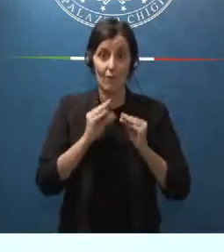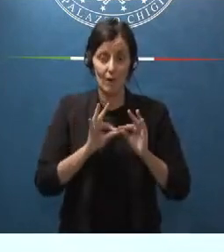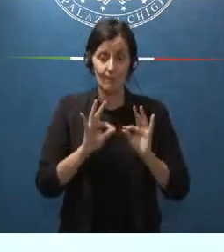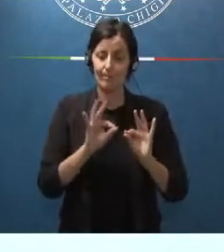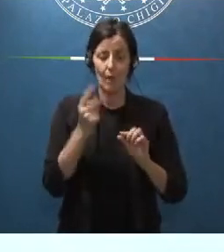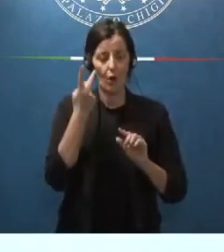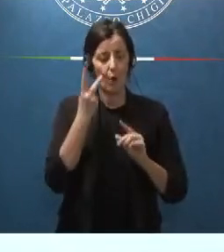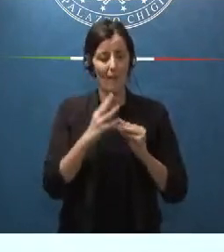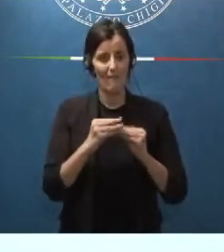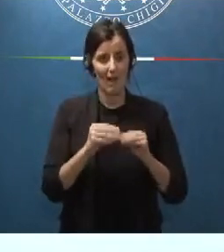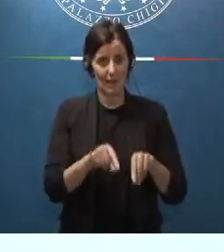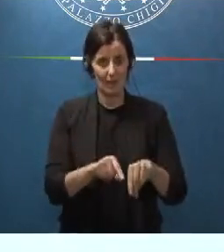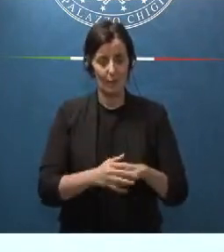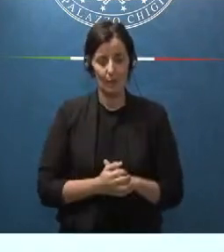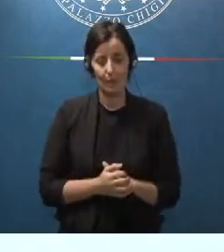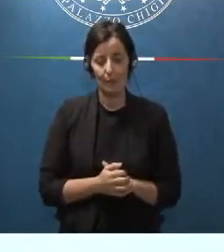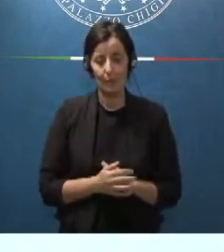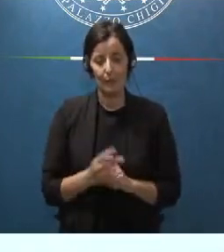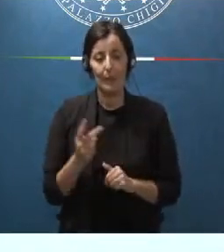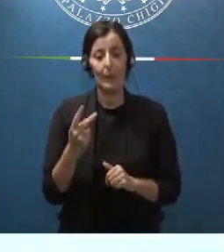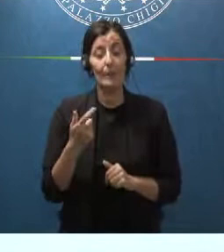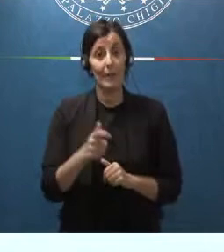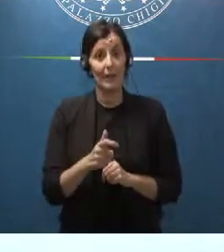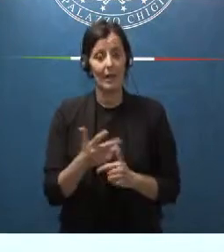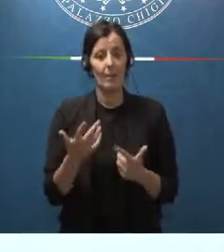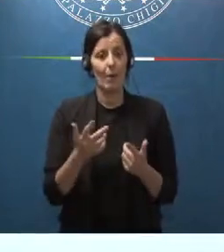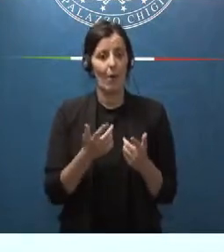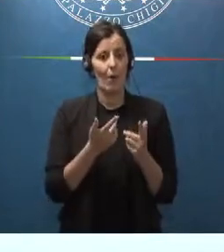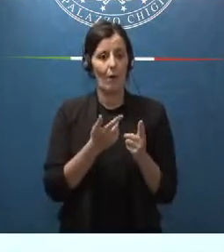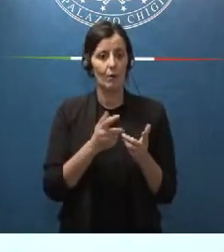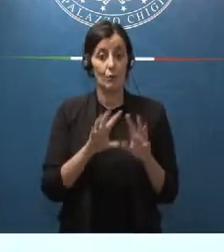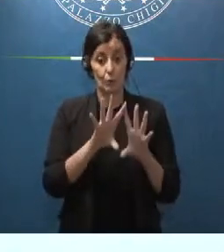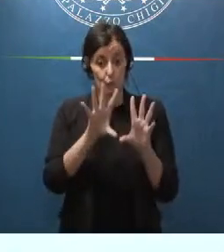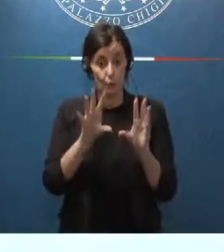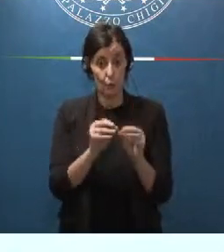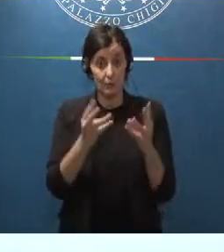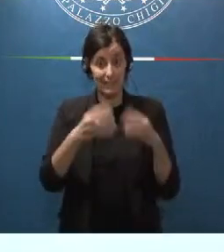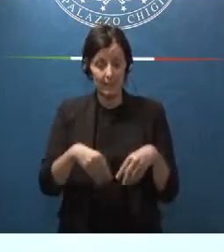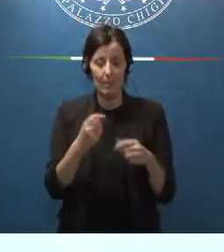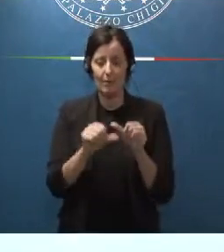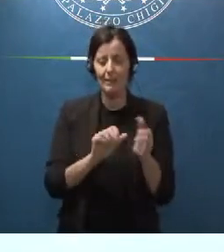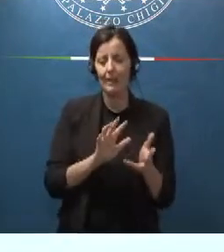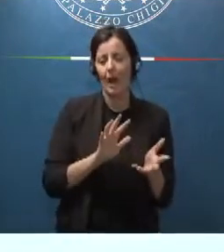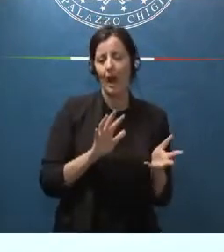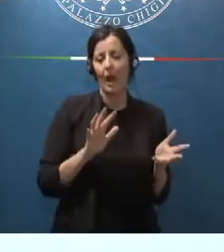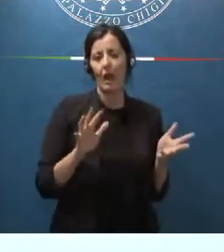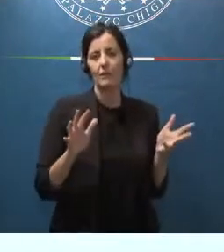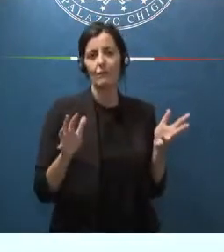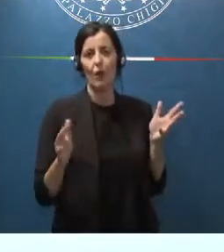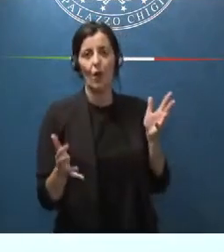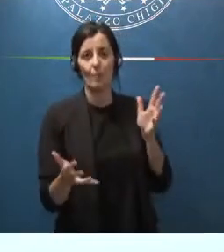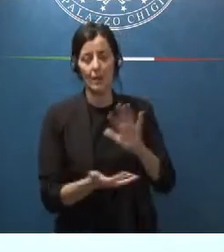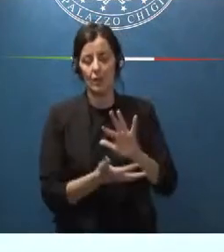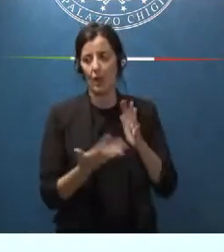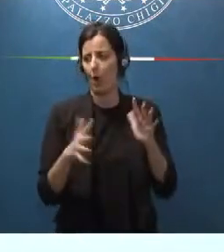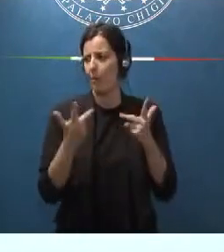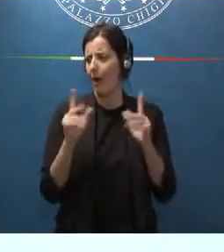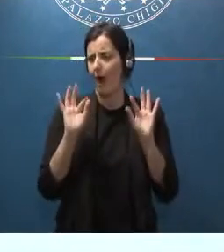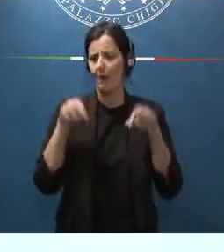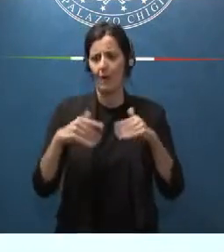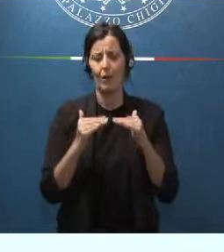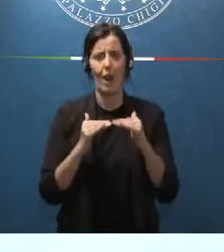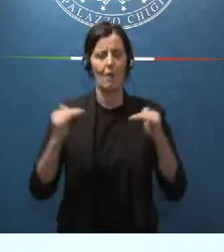perché una radicale trasformazione di questo sistema che ha raggiunto livelli quasi di